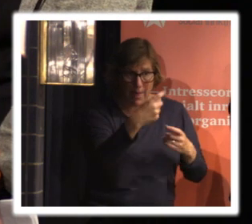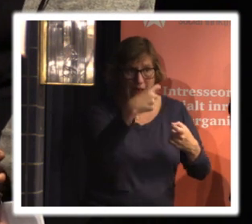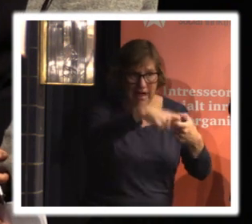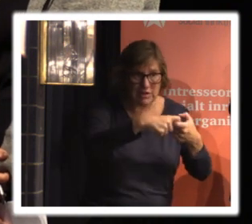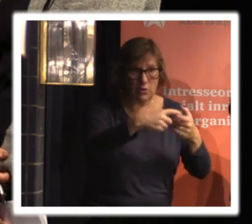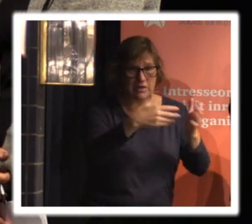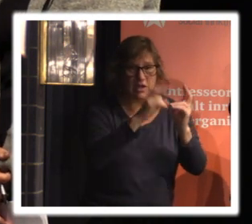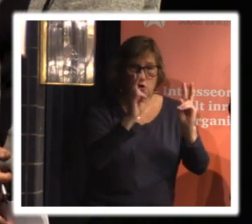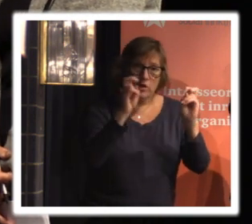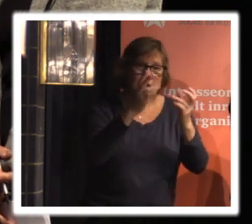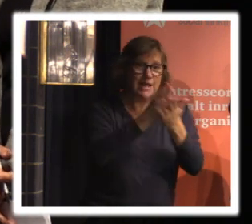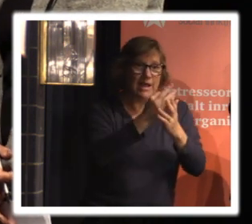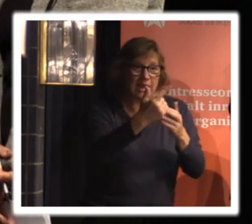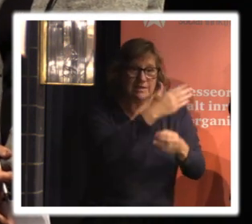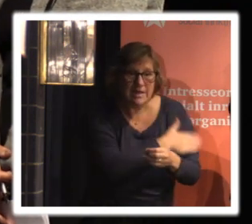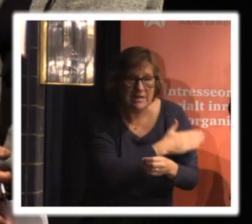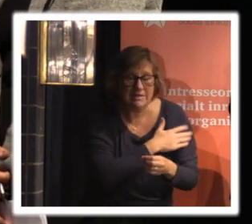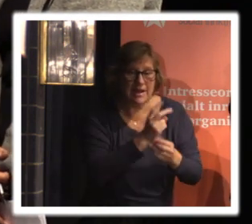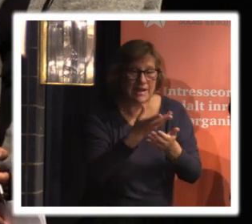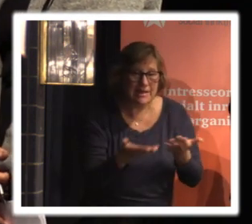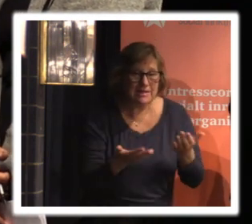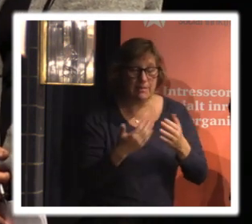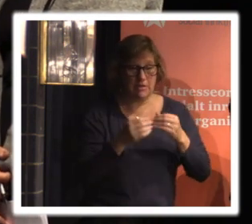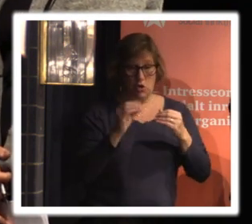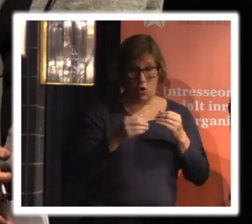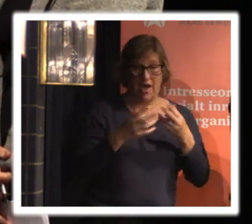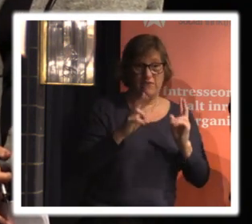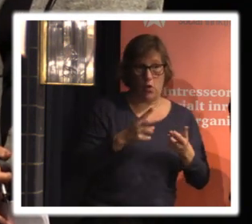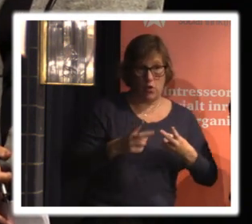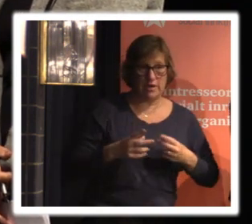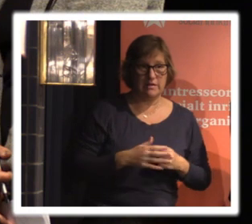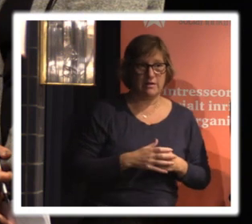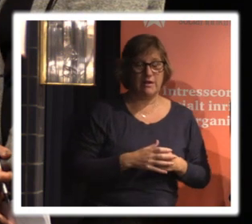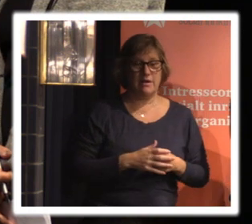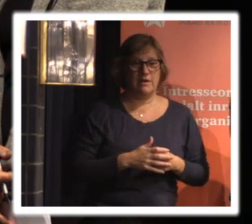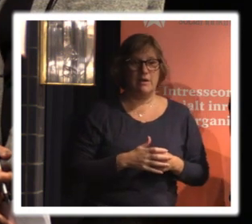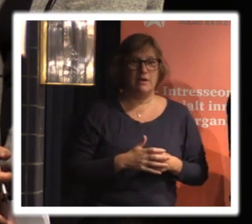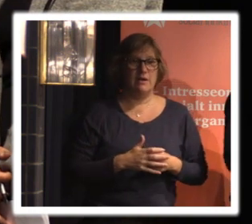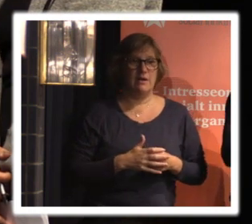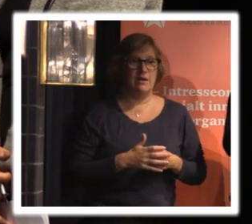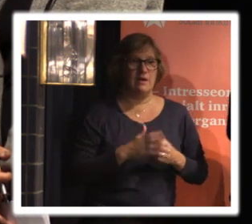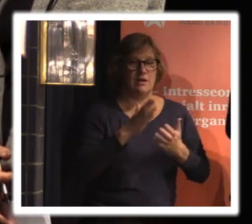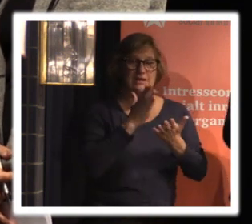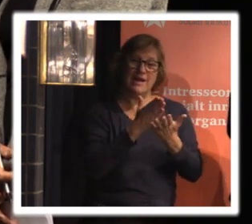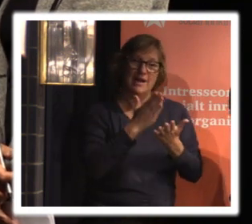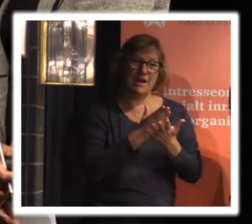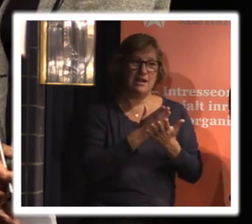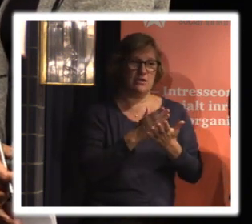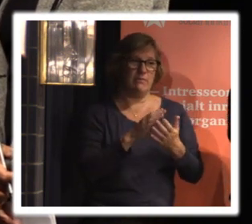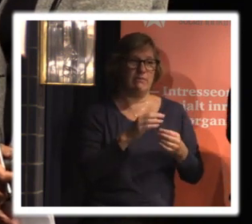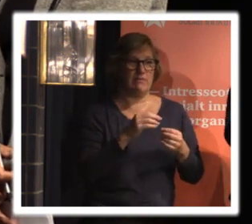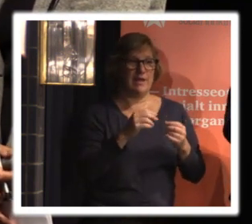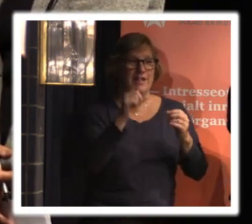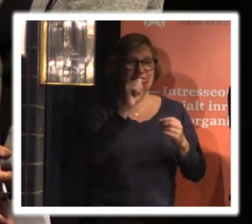tjänst eller inte och så vidare men det är ju väldigt vanligt och det här gäller ju både en sån ren digital